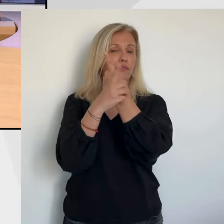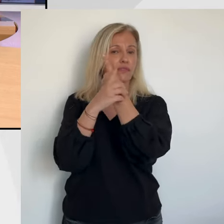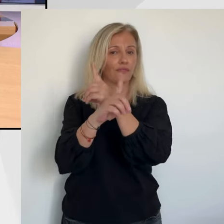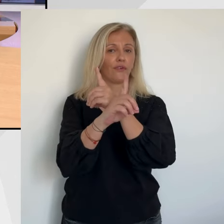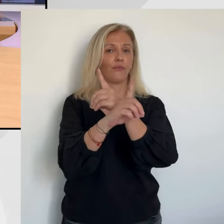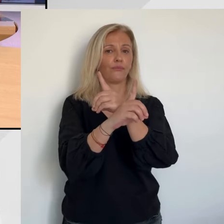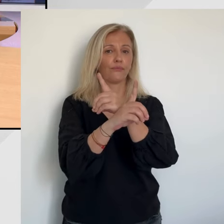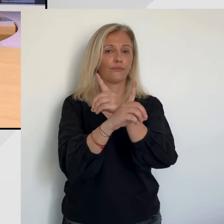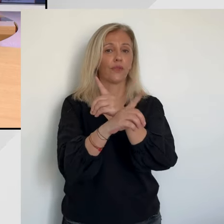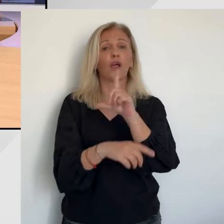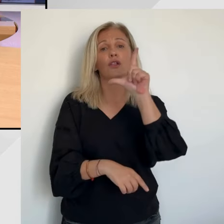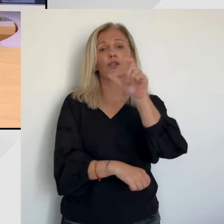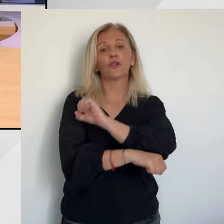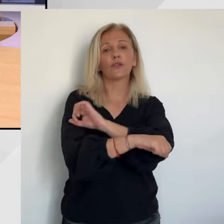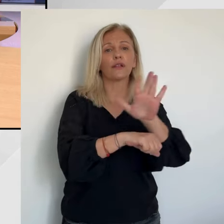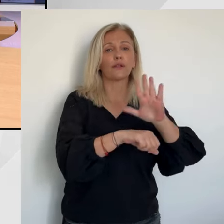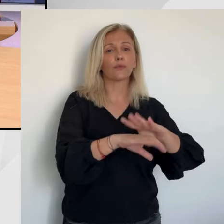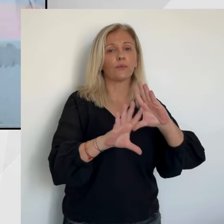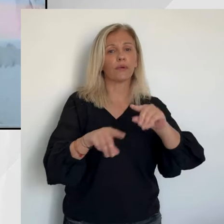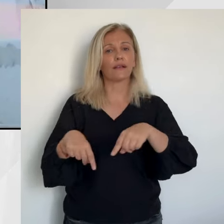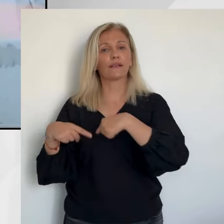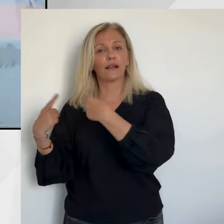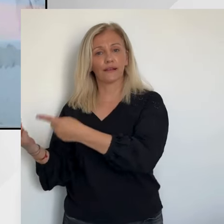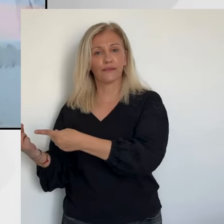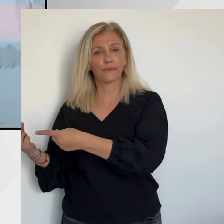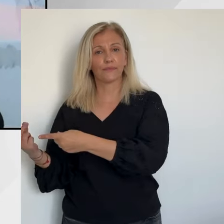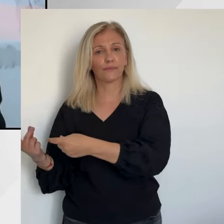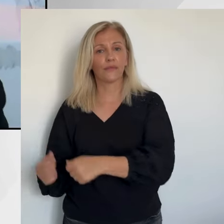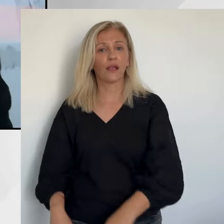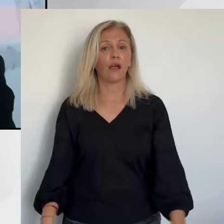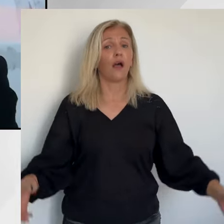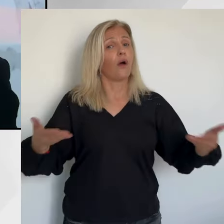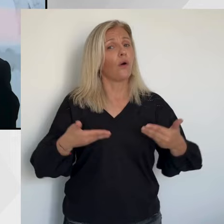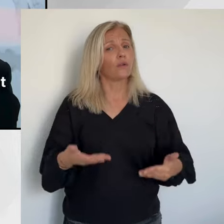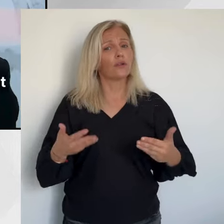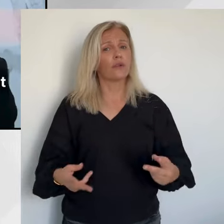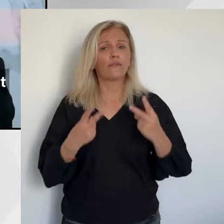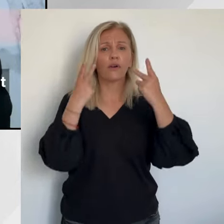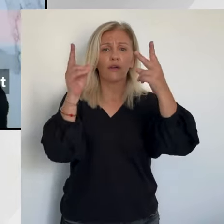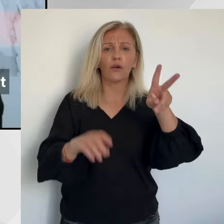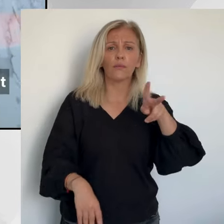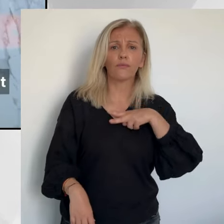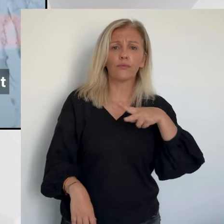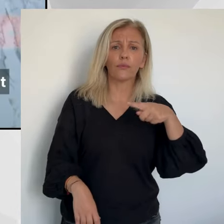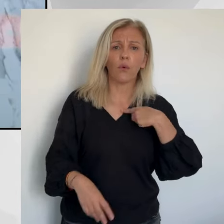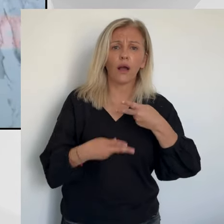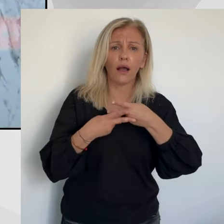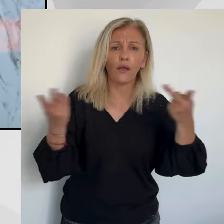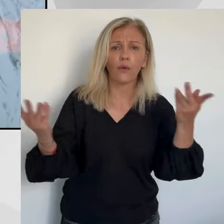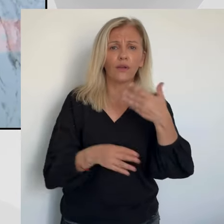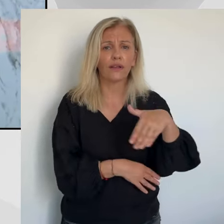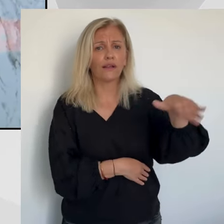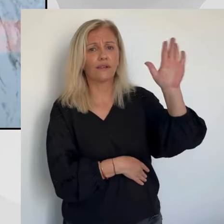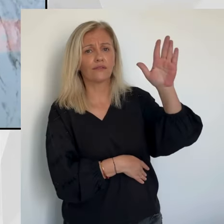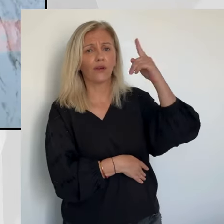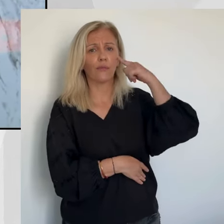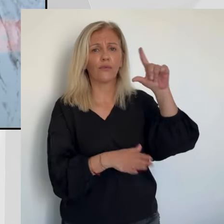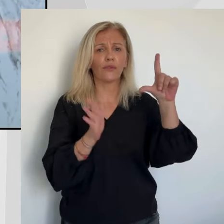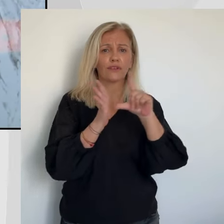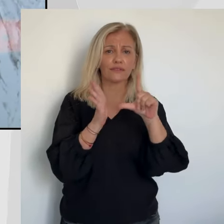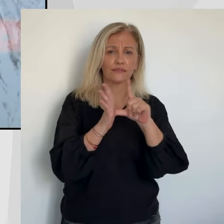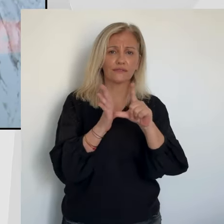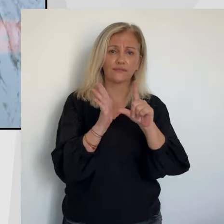Stéphane Pauly avec Jean-Philippe Maté. Je vous l'ai dit, suis attaché à des valeurs. Et ces valeurs, aujourd'hui, elles m'amènent à vous dire que je suis candidat